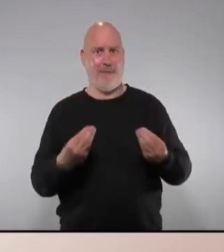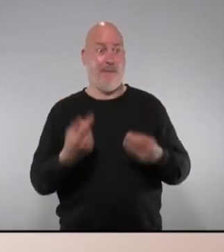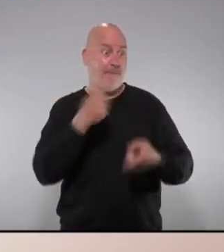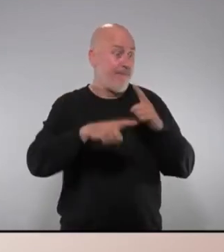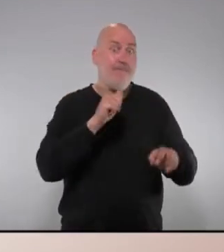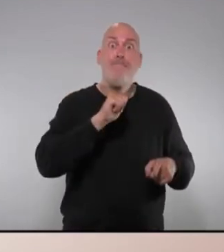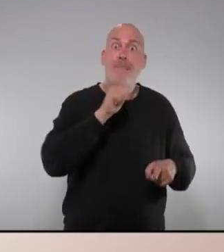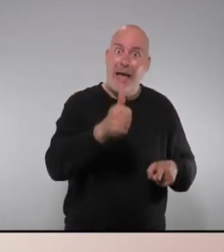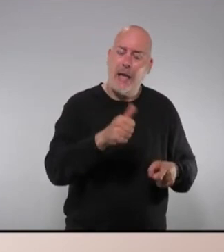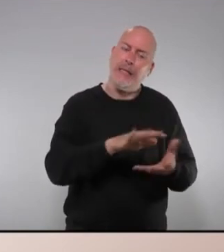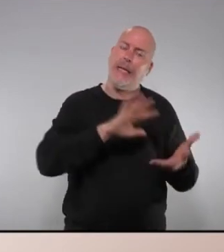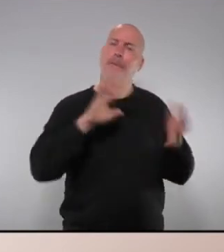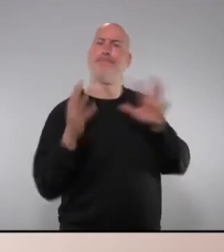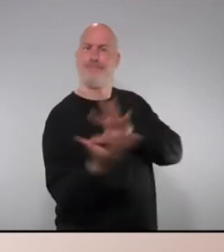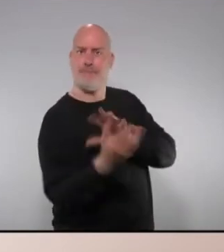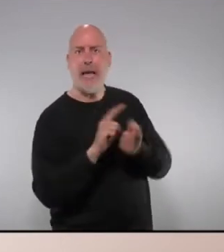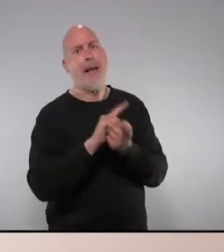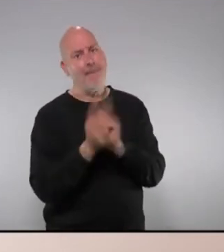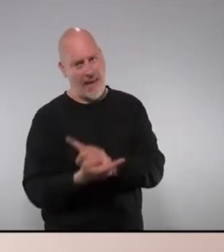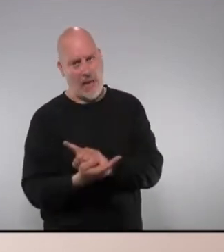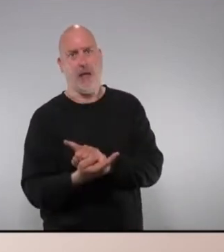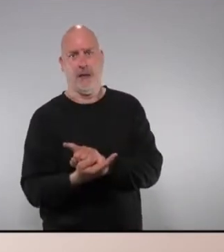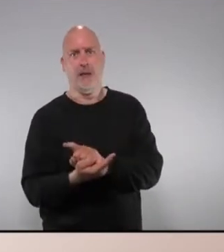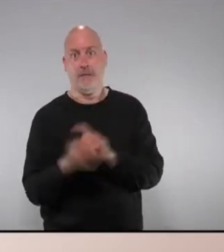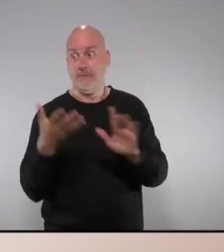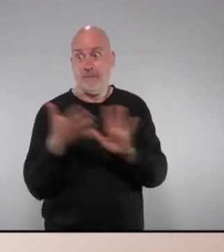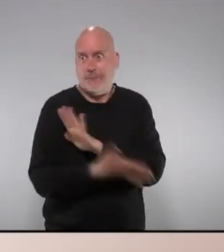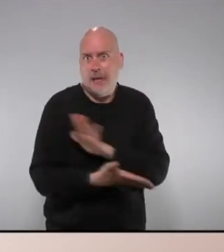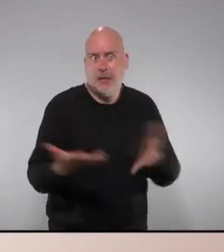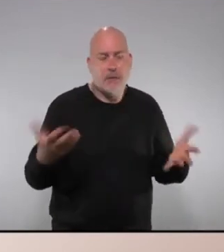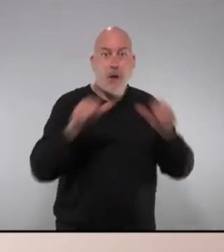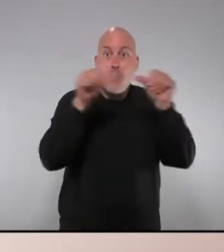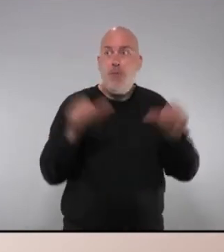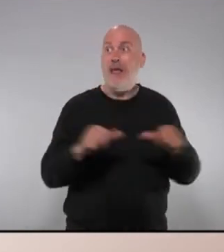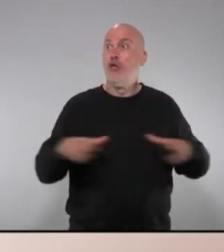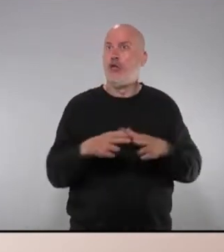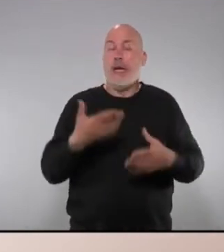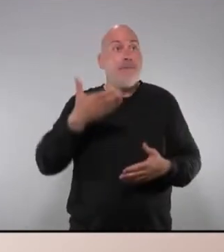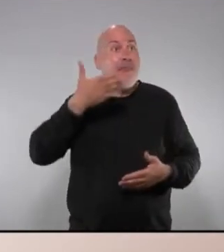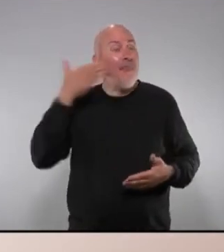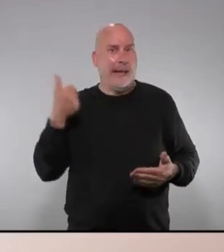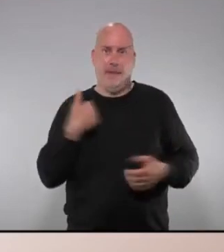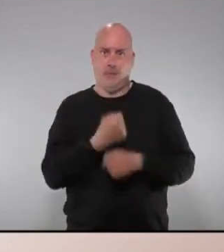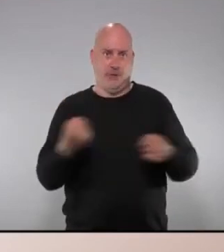praxis que ensorren tota viabilitat de cap model social digne gràcies